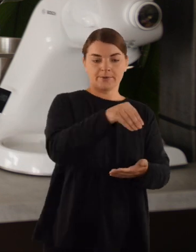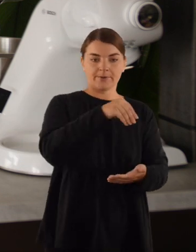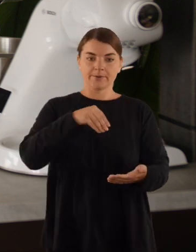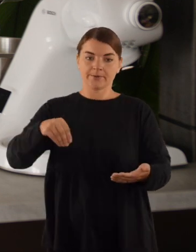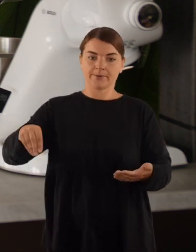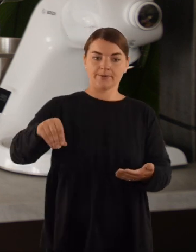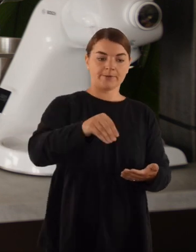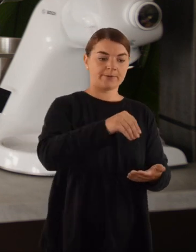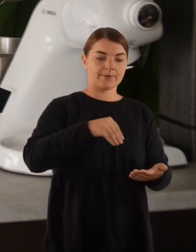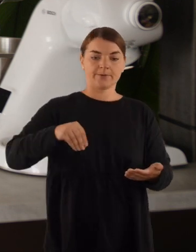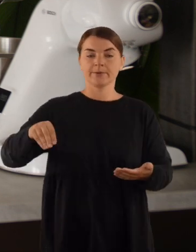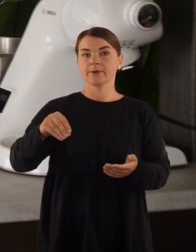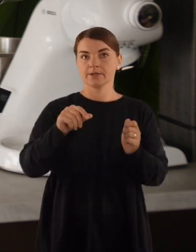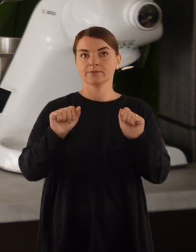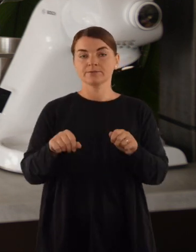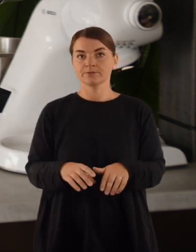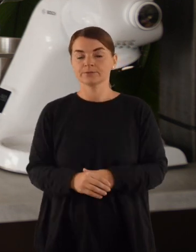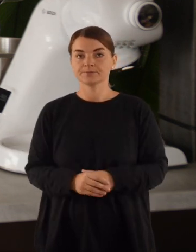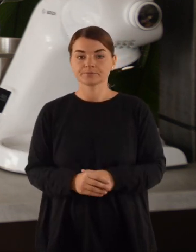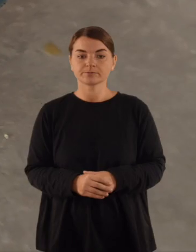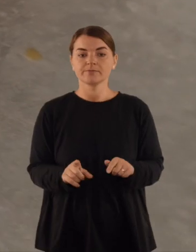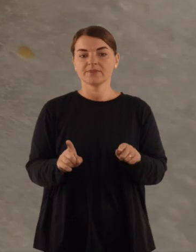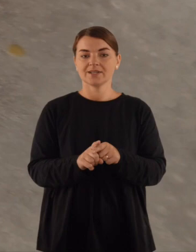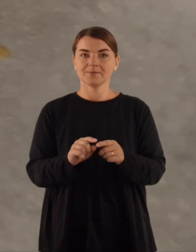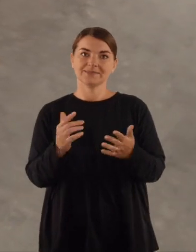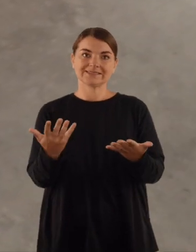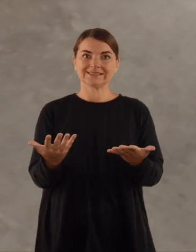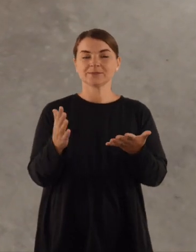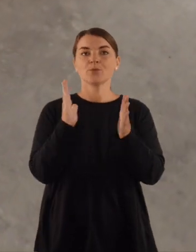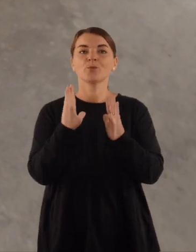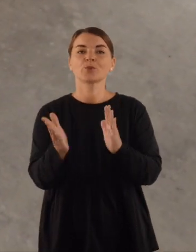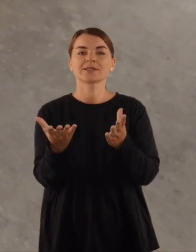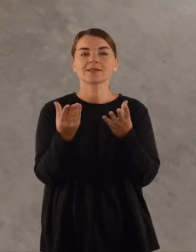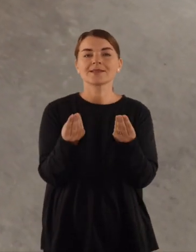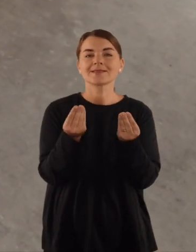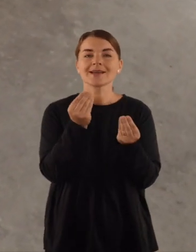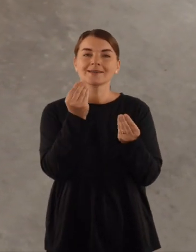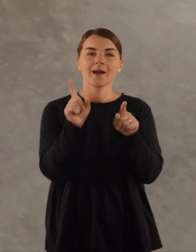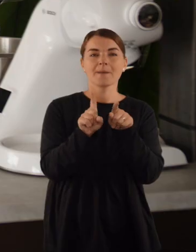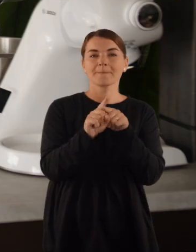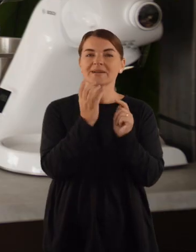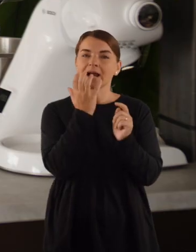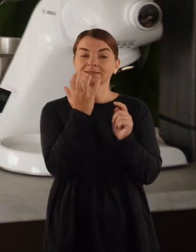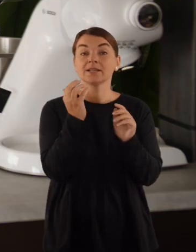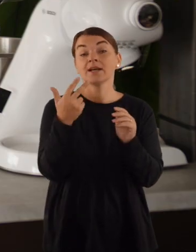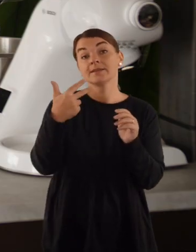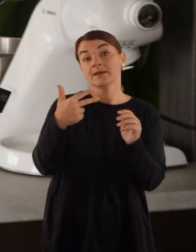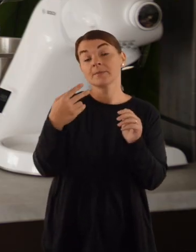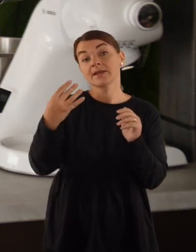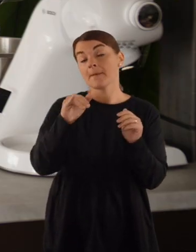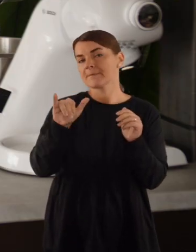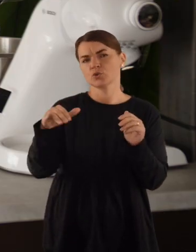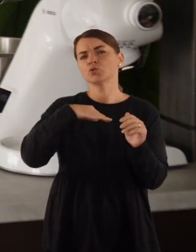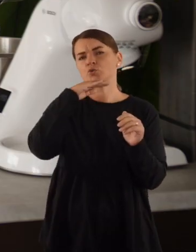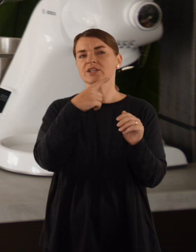kurį galima tiesiog taip užbarstyti ir jis tokį duos traškumą, kai jau iškėpsimu su pudingas. Ir užtenka iškėpti apie 30-40